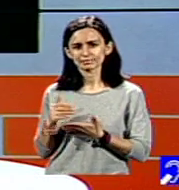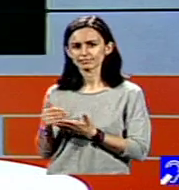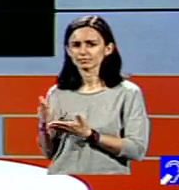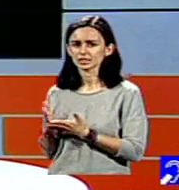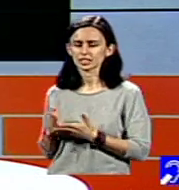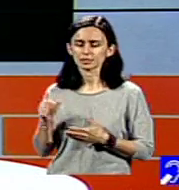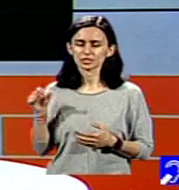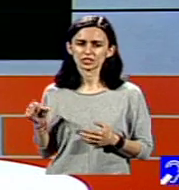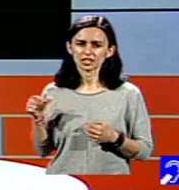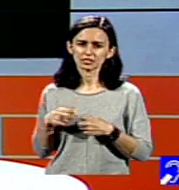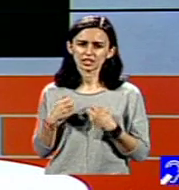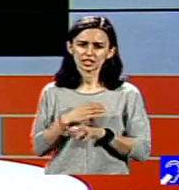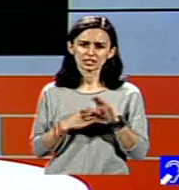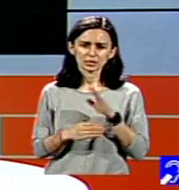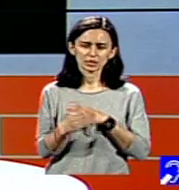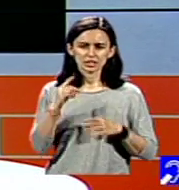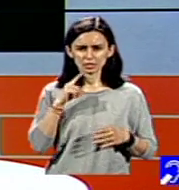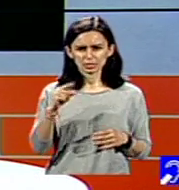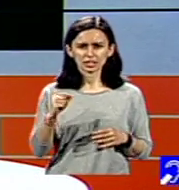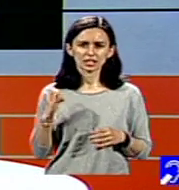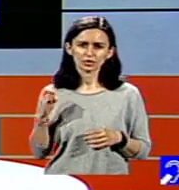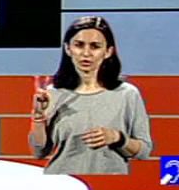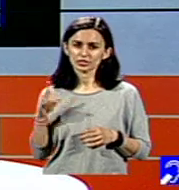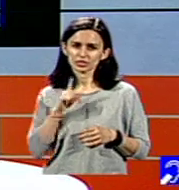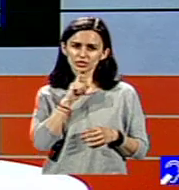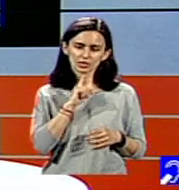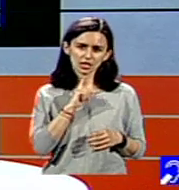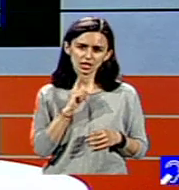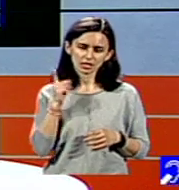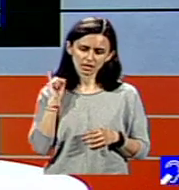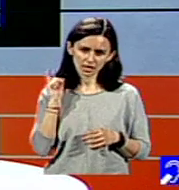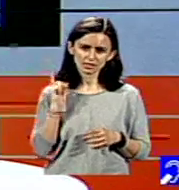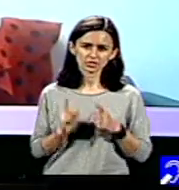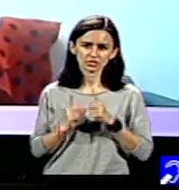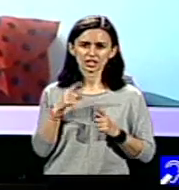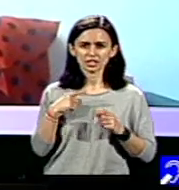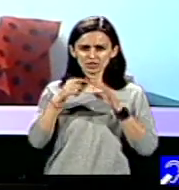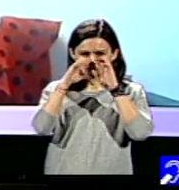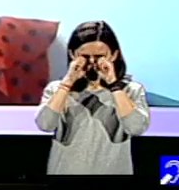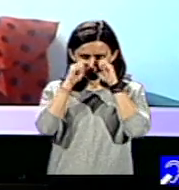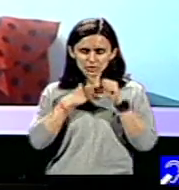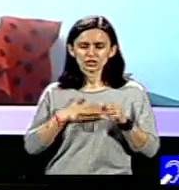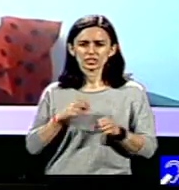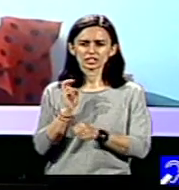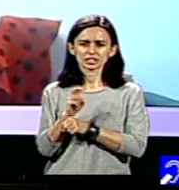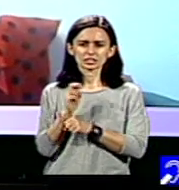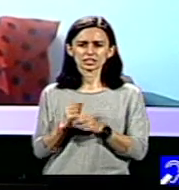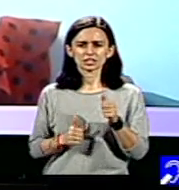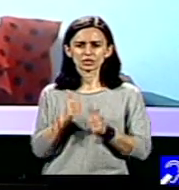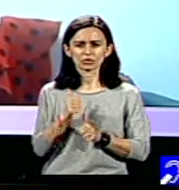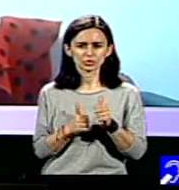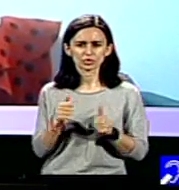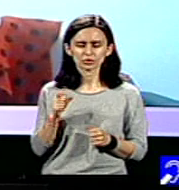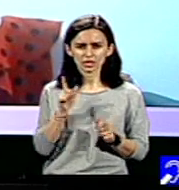Cei fără dizabilități te duc la eurovizionul clasic. Dacă ești nevăzător și vrei să te înscrii în concursul muzical acest așa